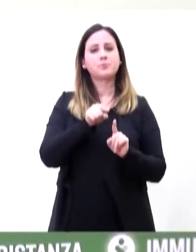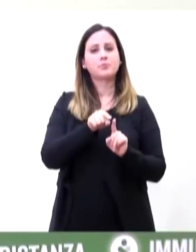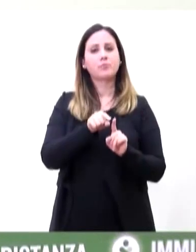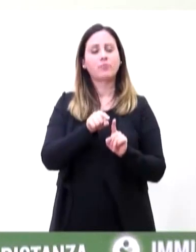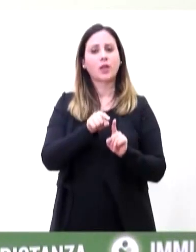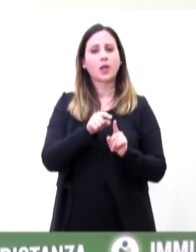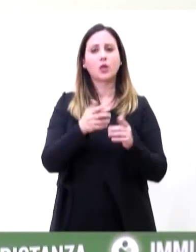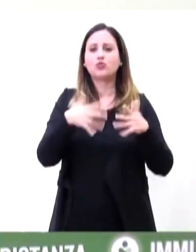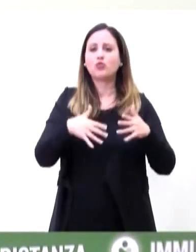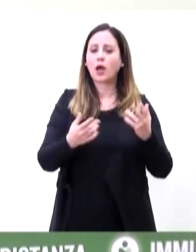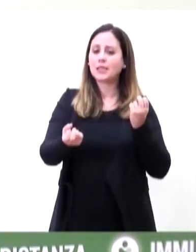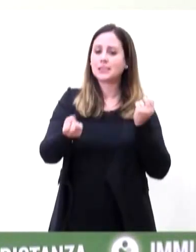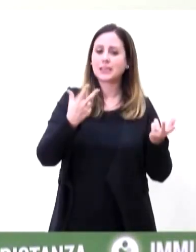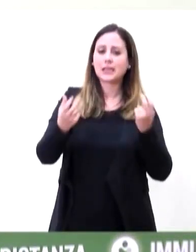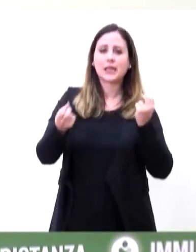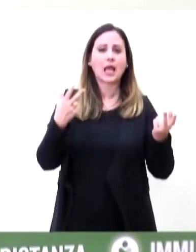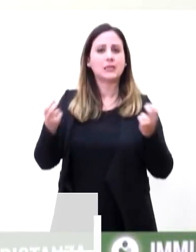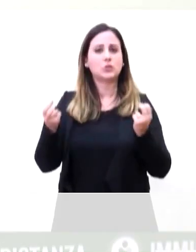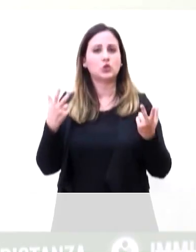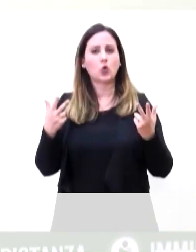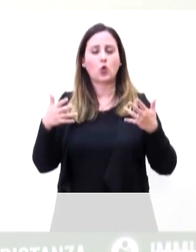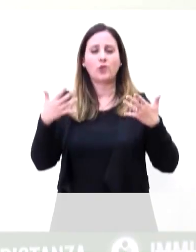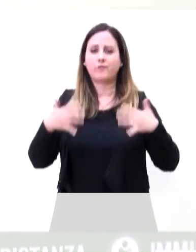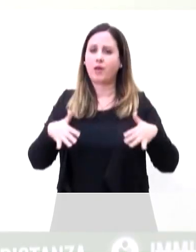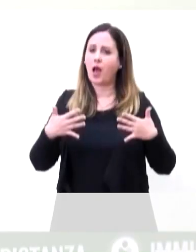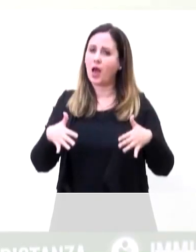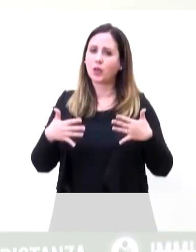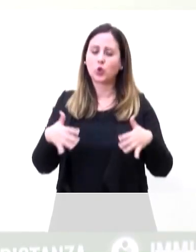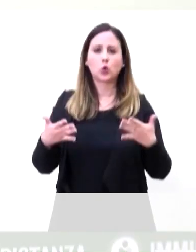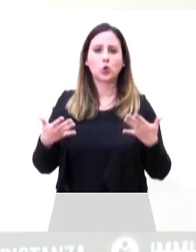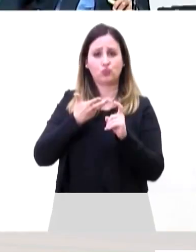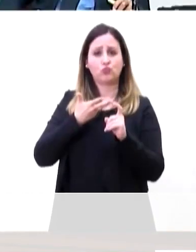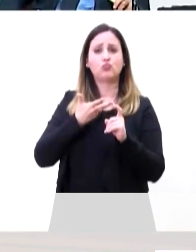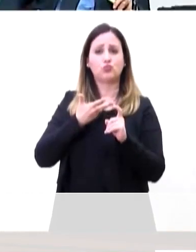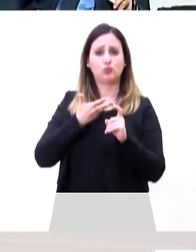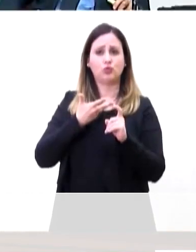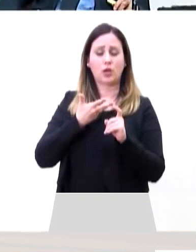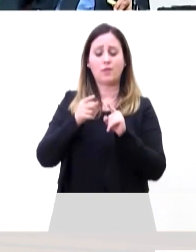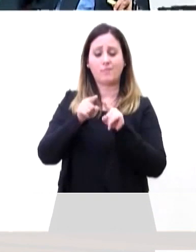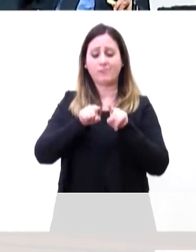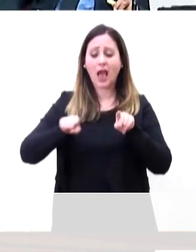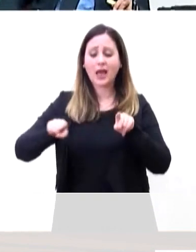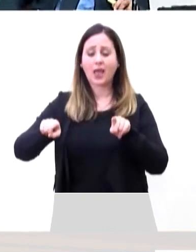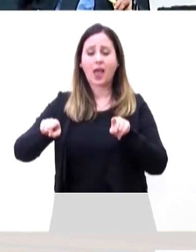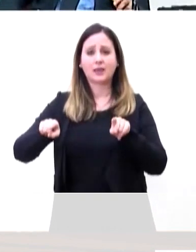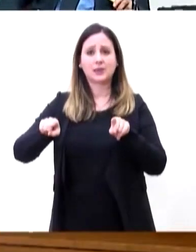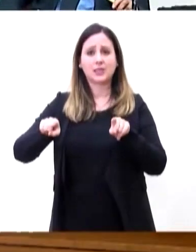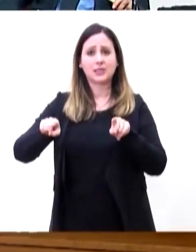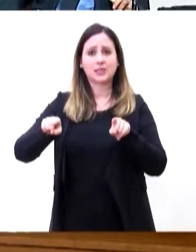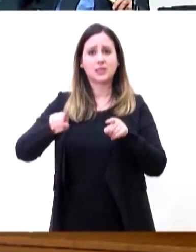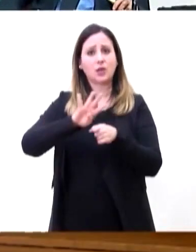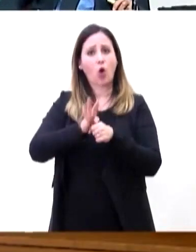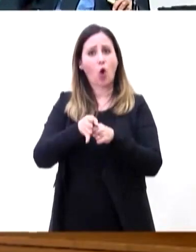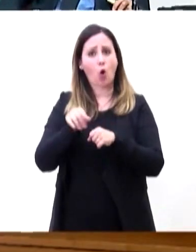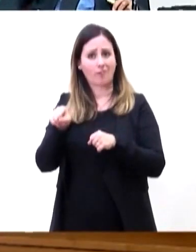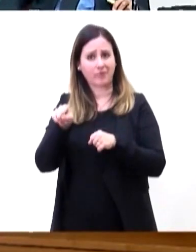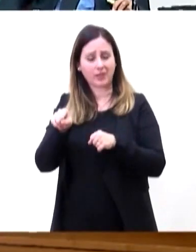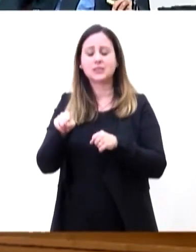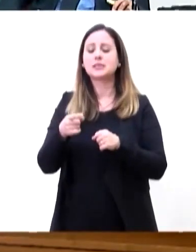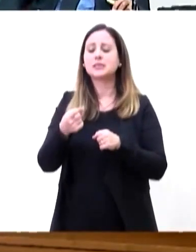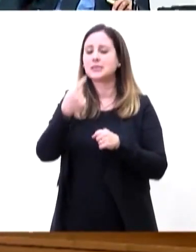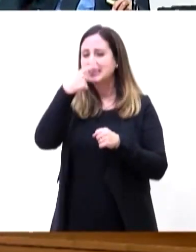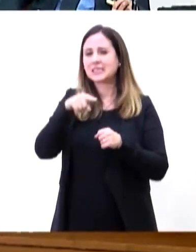Viene segnalata ormai diffusa sul territorio nazionale la presenza di varianti virali.